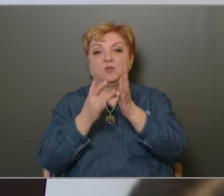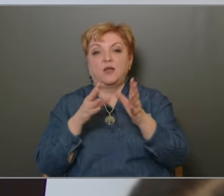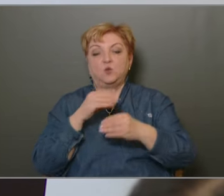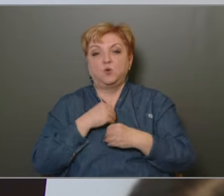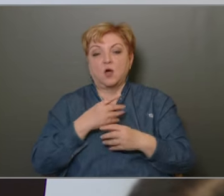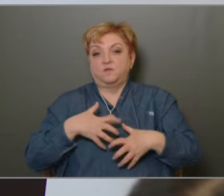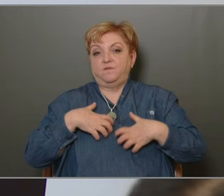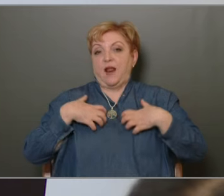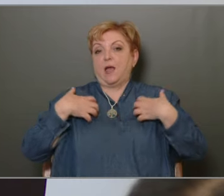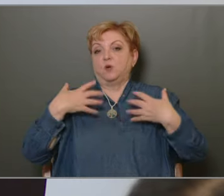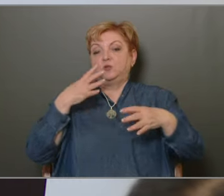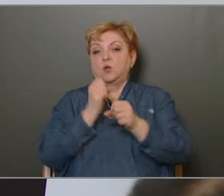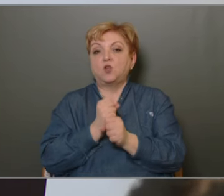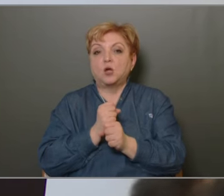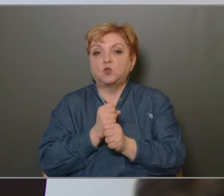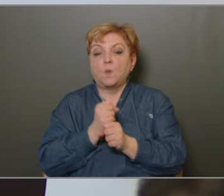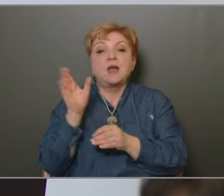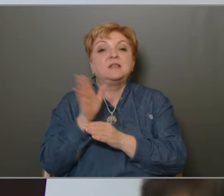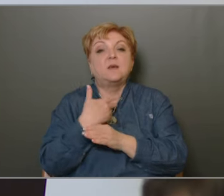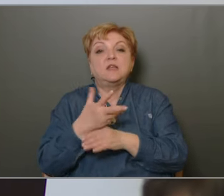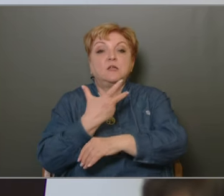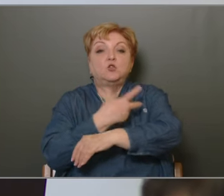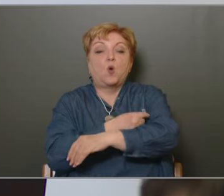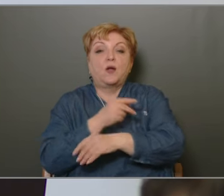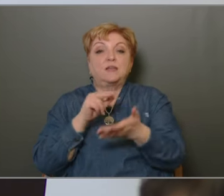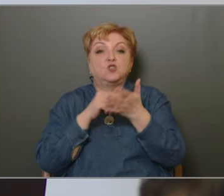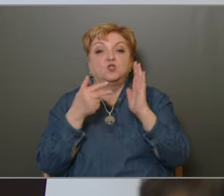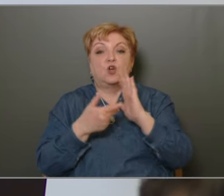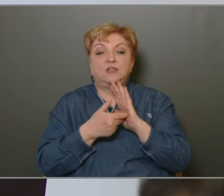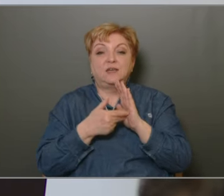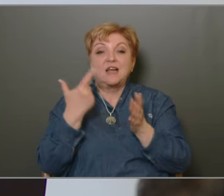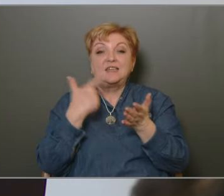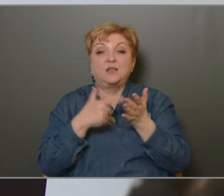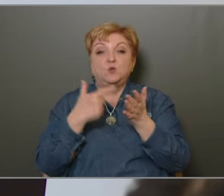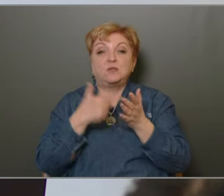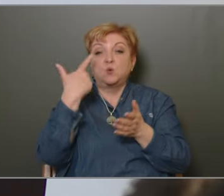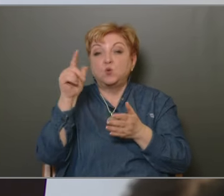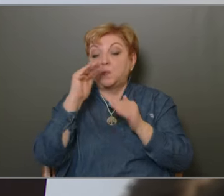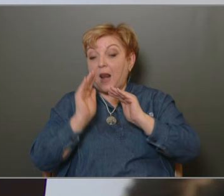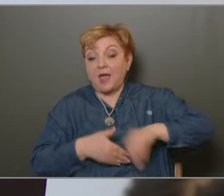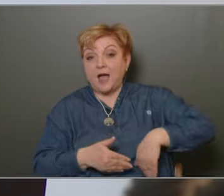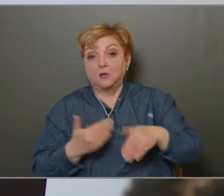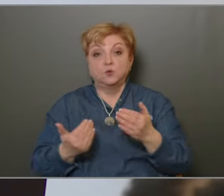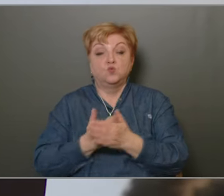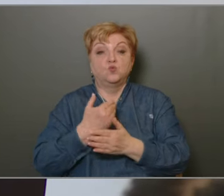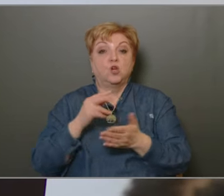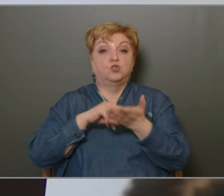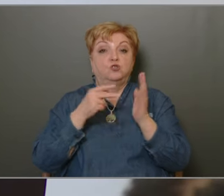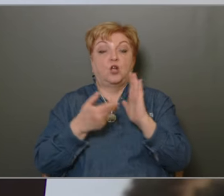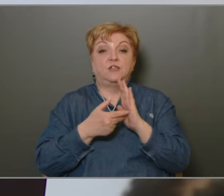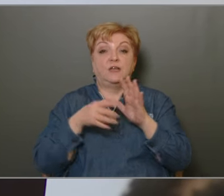Azt viszont felháborítónak tartom, hogy a Nemzeti Drogellenes Stratégia 2020-ban lejárt, és új stratégia